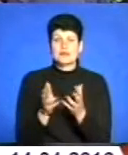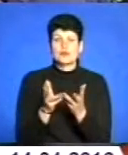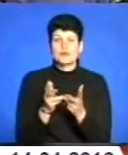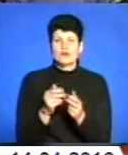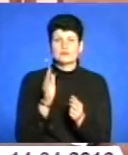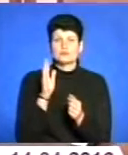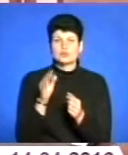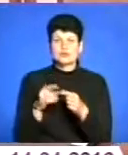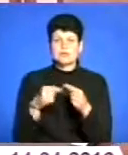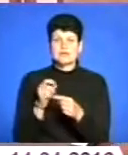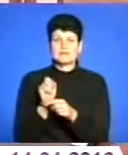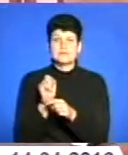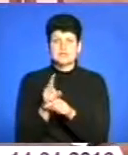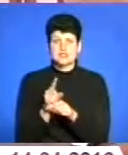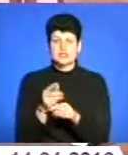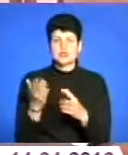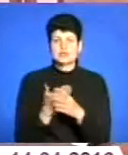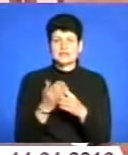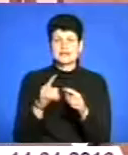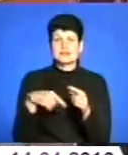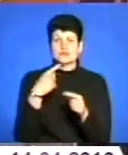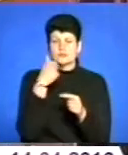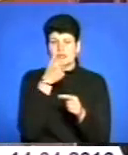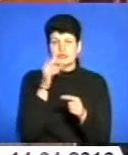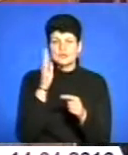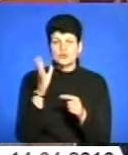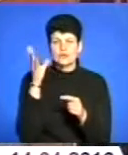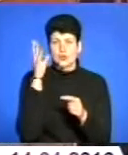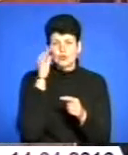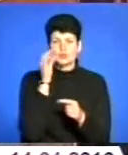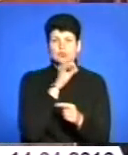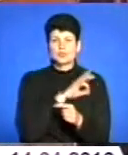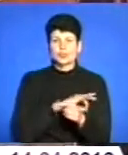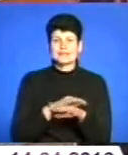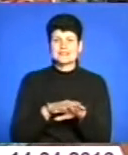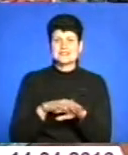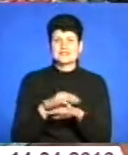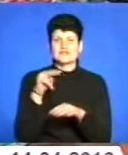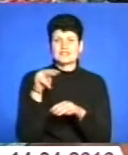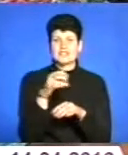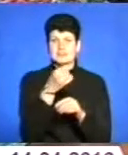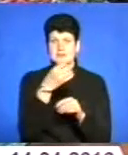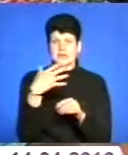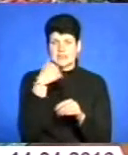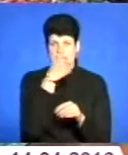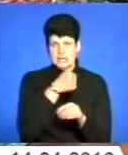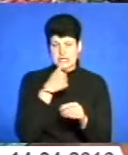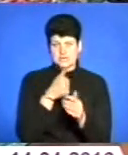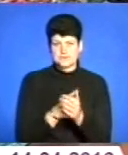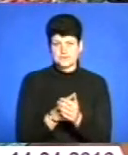і перепризначення субсидій на наступний рік, де враховуватимуть доходи населення за 2015 рік.